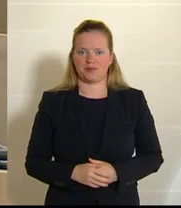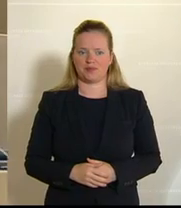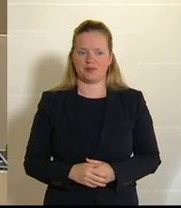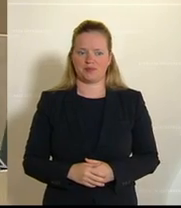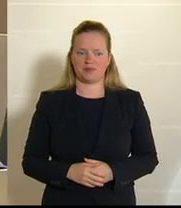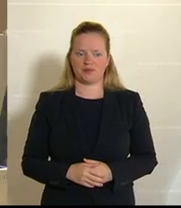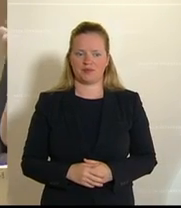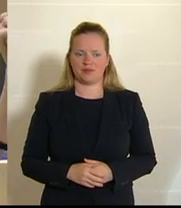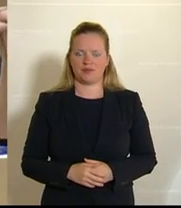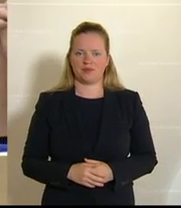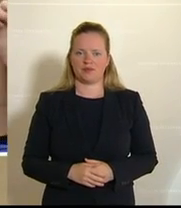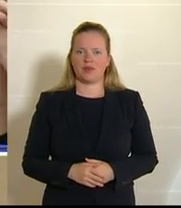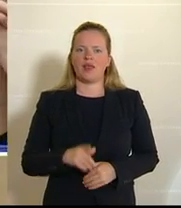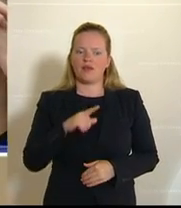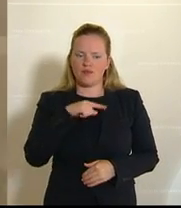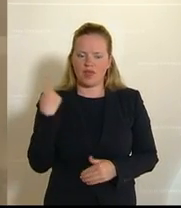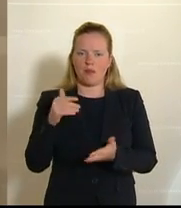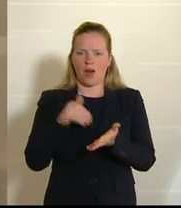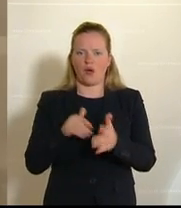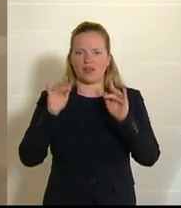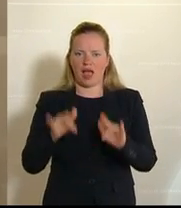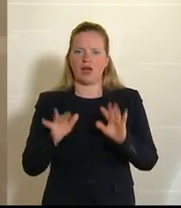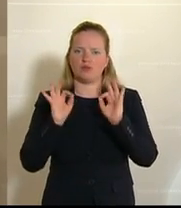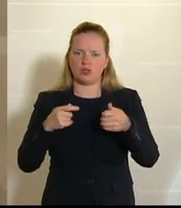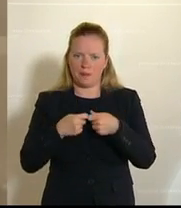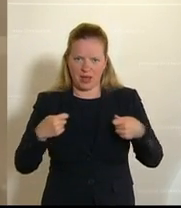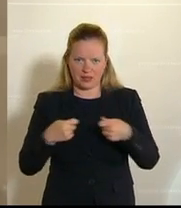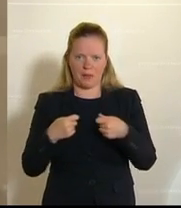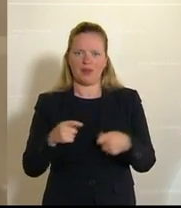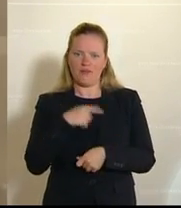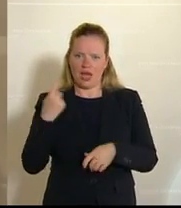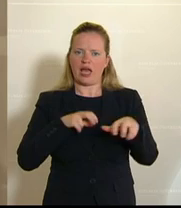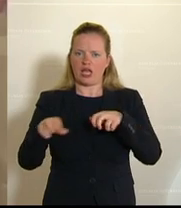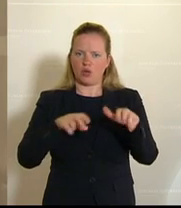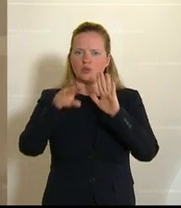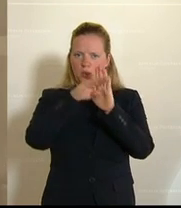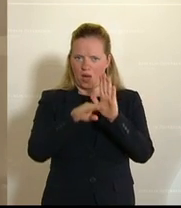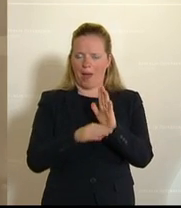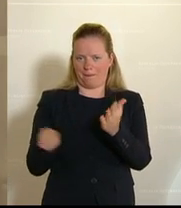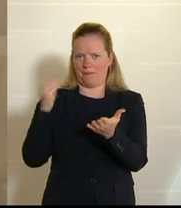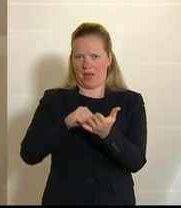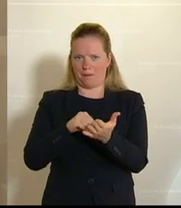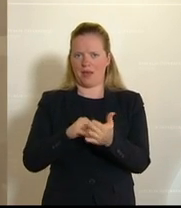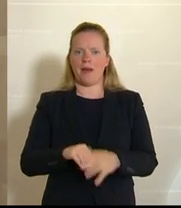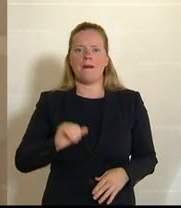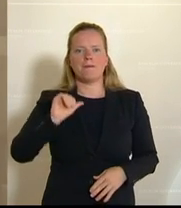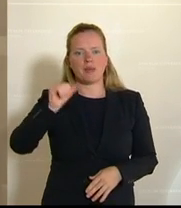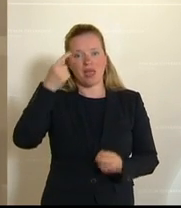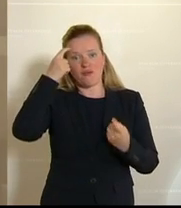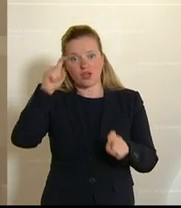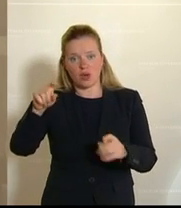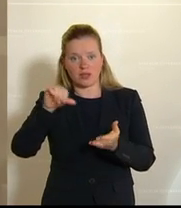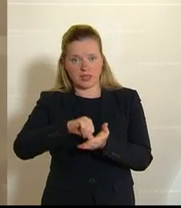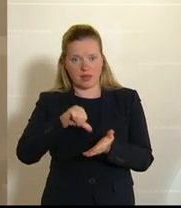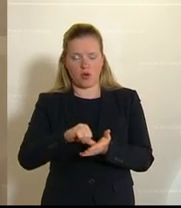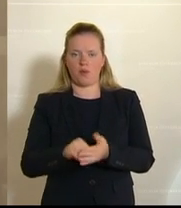Das heißt, wir brauchen eben entsprechende Maßnahmen, wie wir sie auch im Regierungsprogramm festgeschrieben haben. Da gehören dazu die Primärversorgungszentren, da